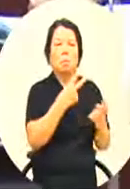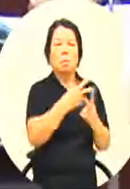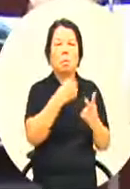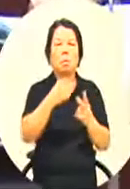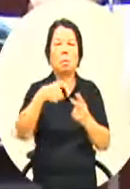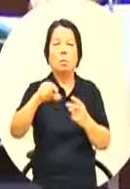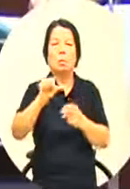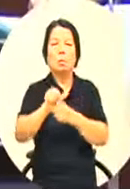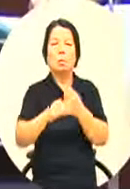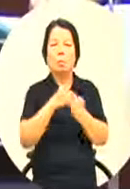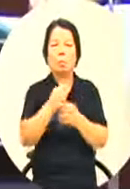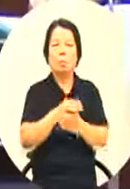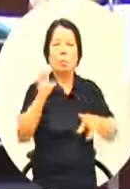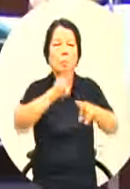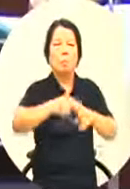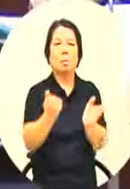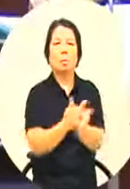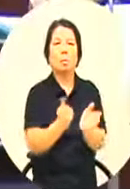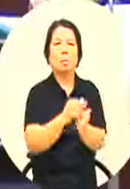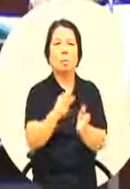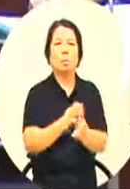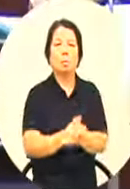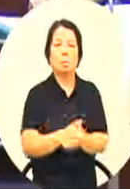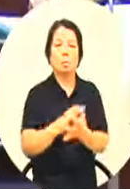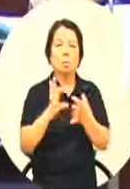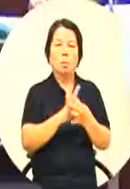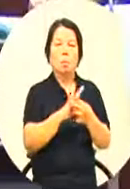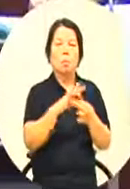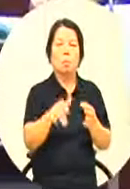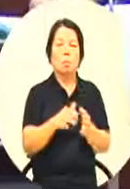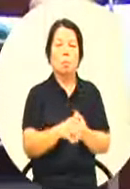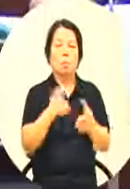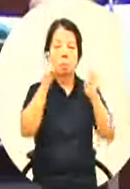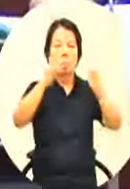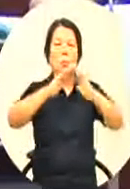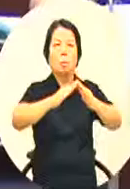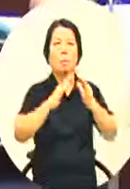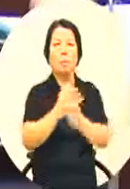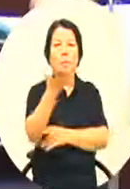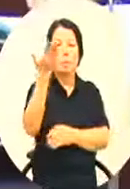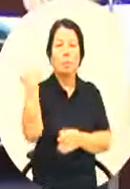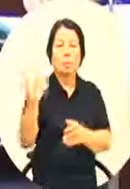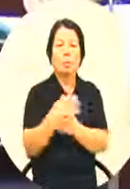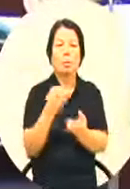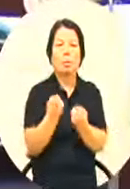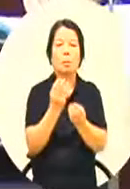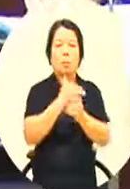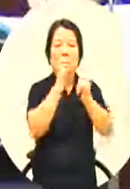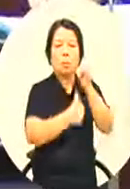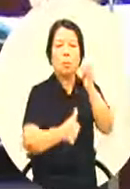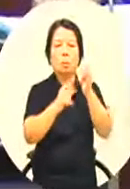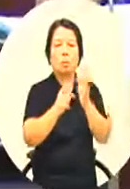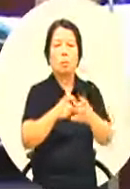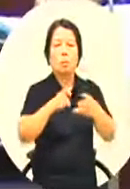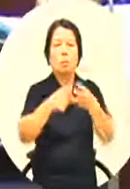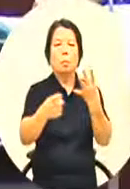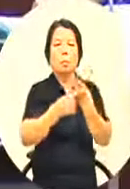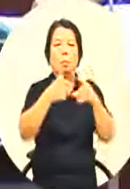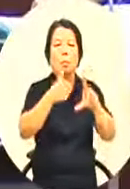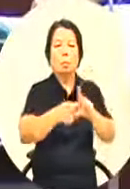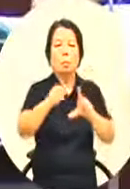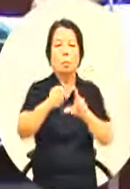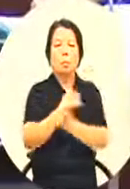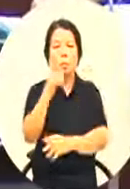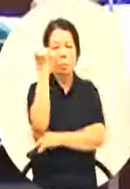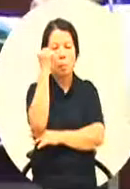完成官场准备签展那关于说在高雄市因为过去的发展使得工业区跟住宅区